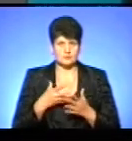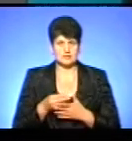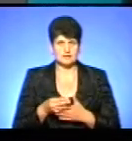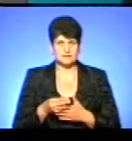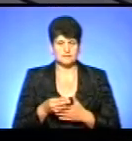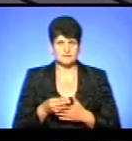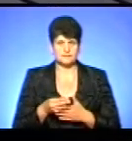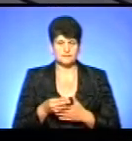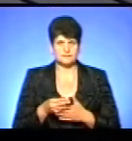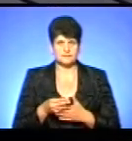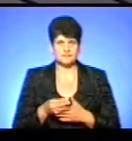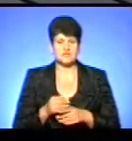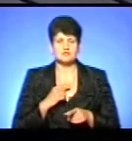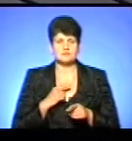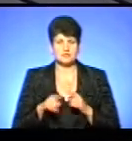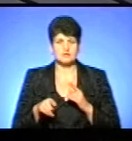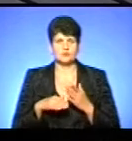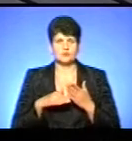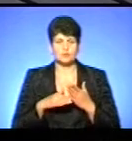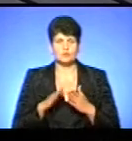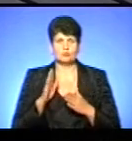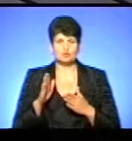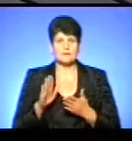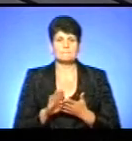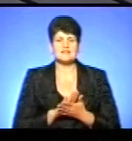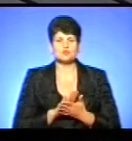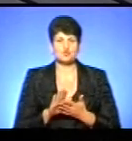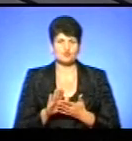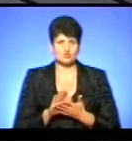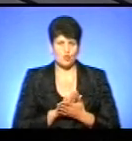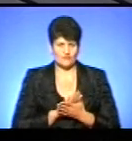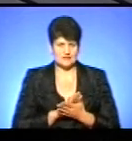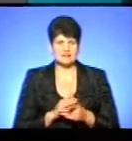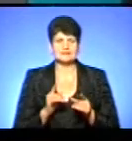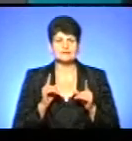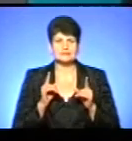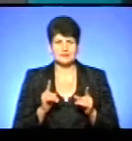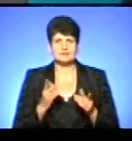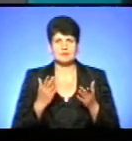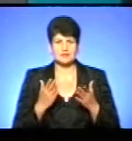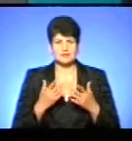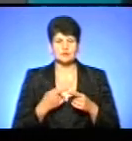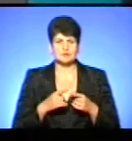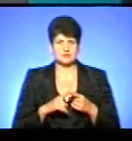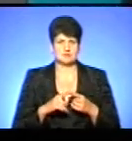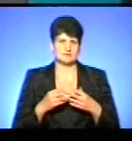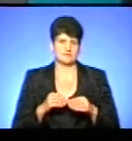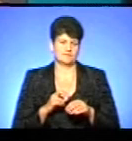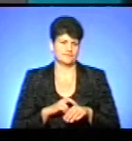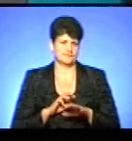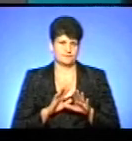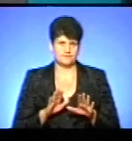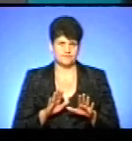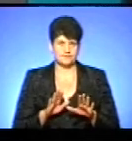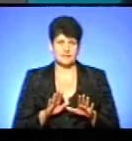За виклик, значить, екстрена медична допомога у нас буде безкоштовна. Навіть якщо декларацію з сімейним лікарем не буде? Звичайно, що так. Значить,